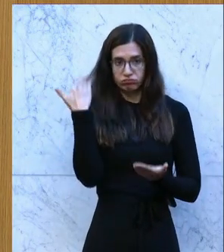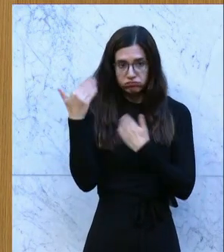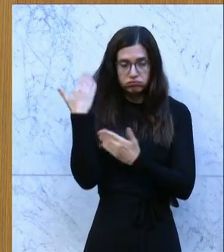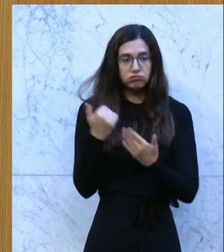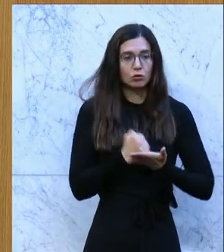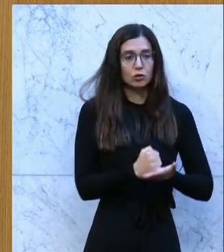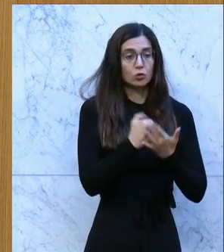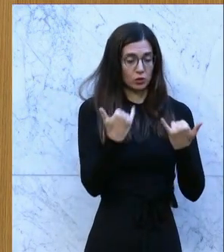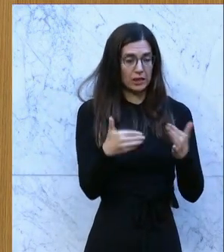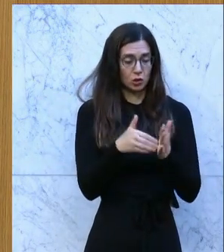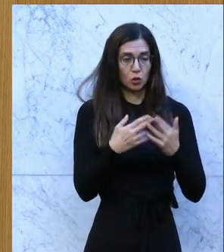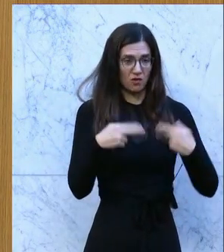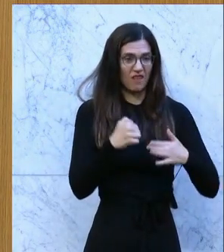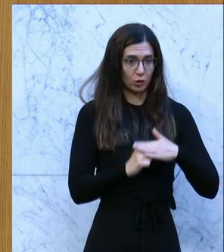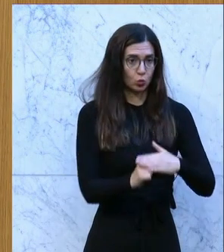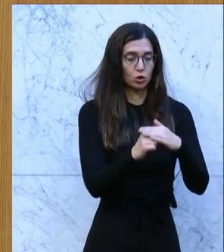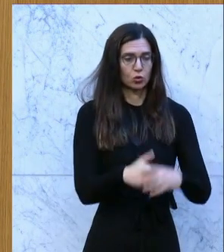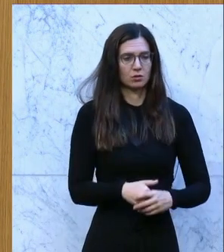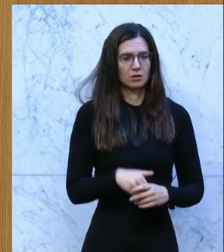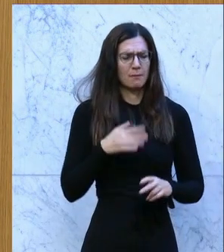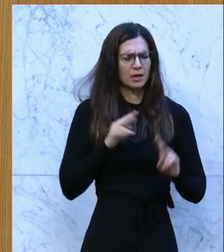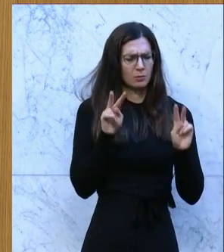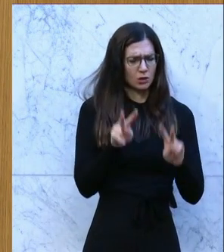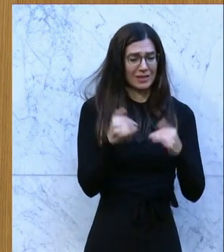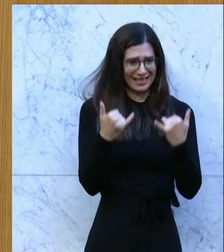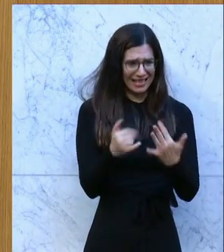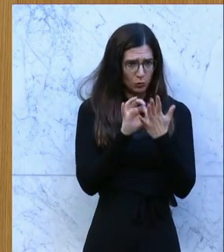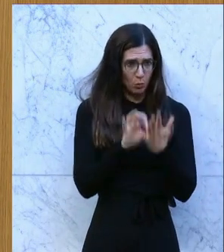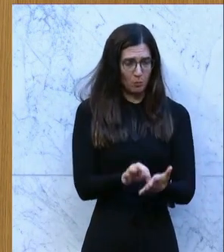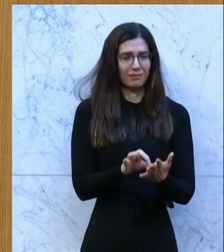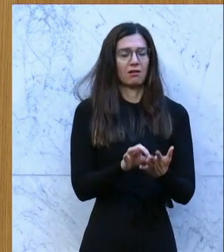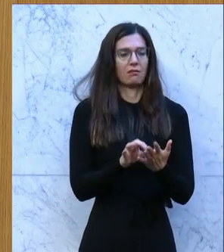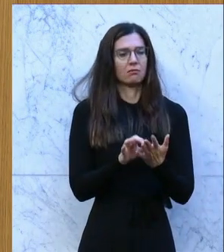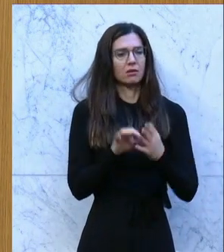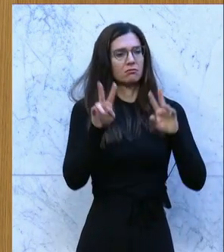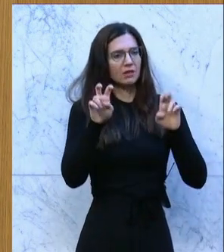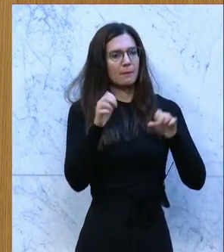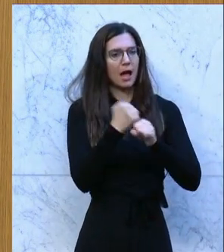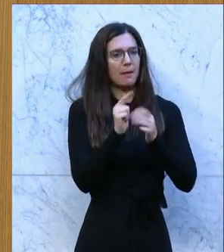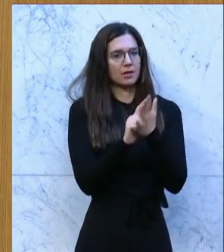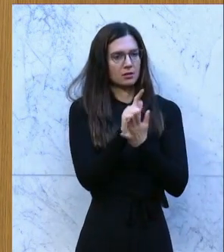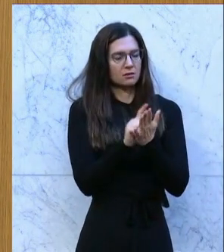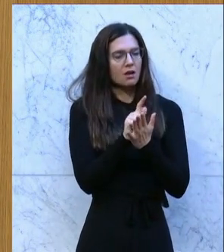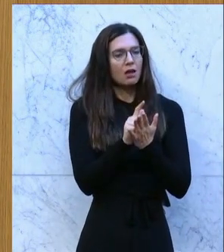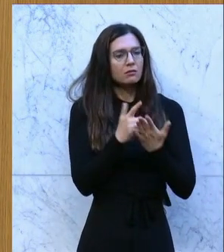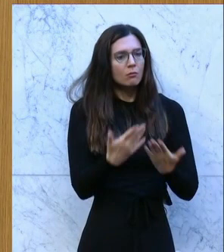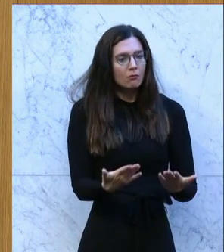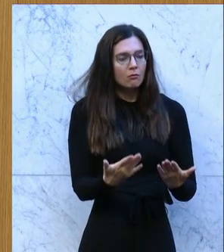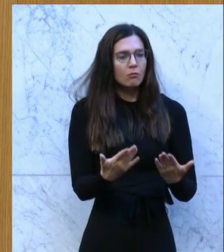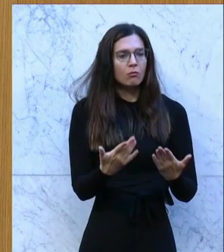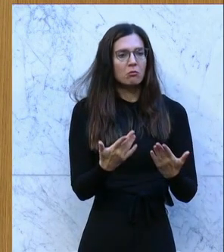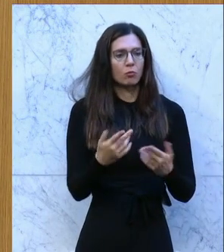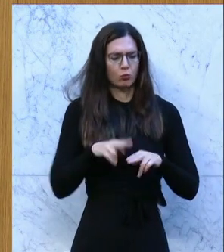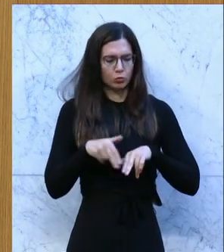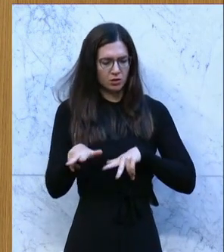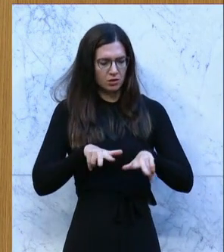noch unterstützen. Ich glaube nicht aus meiner Sicht, dass es im Moment, was die Erfassung durch die Bundesregierung